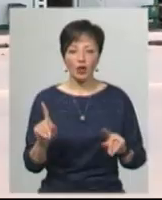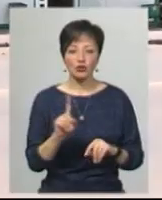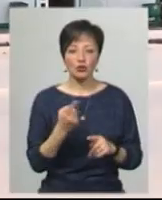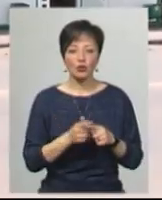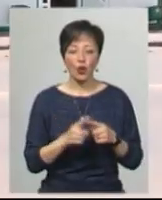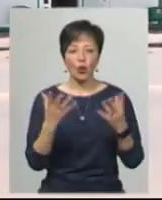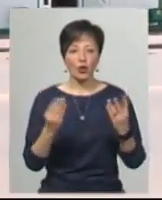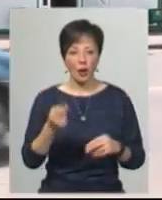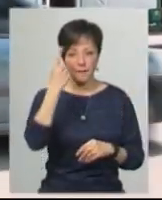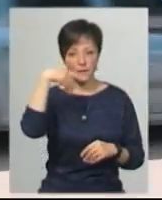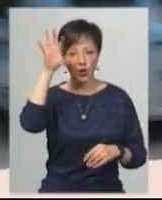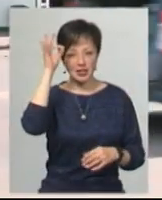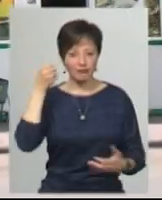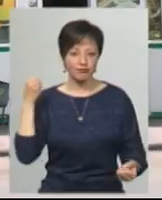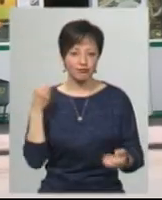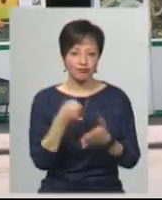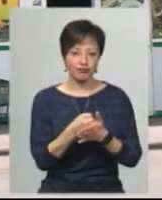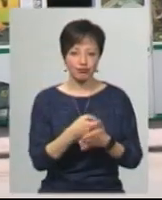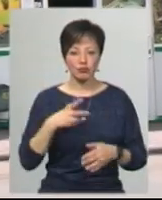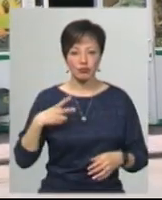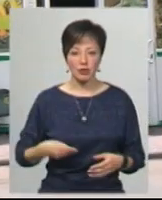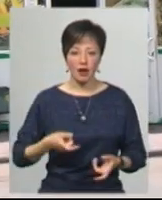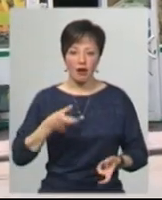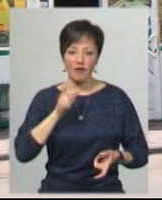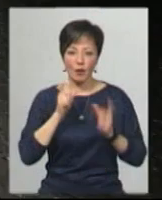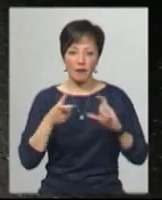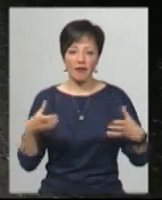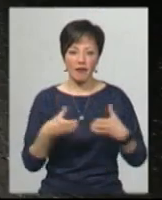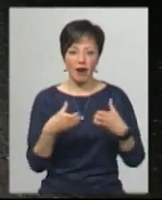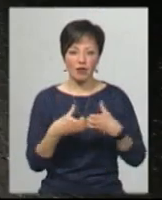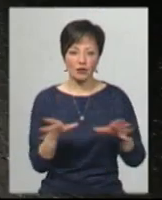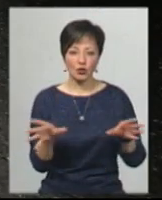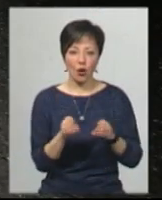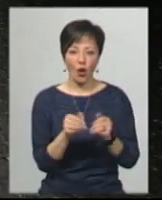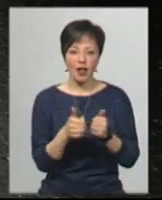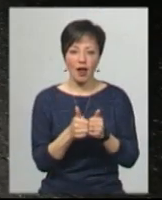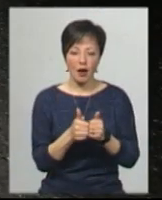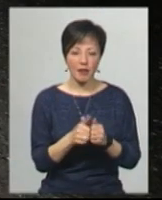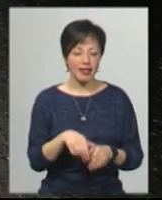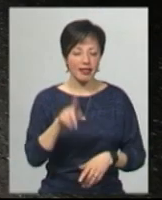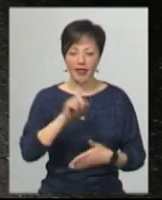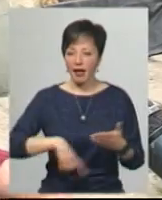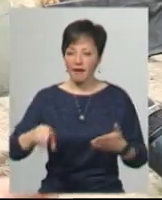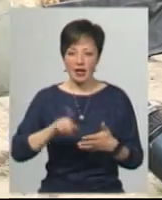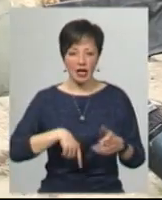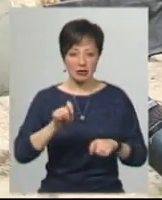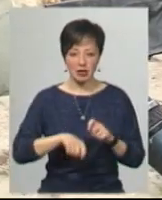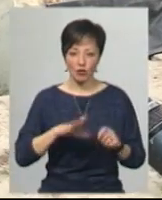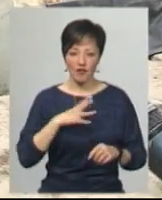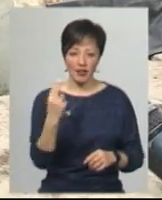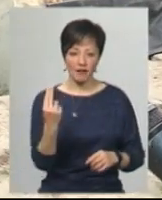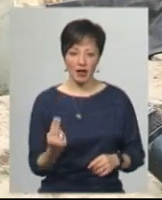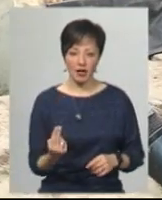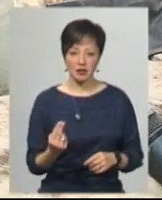того дня поліцейський, який збив його доньку, випивав з колегами. Він не вірить висновкам експертизи, що той був тверезим. Люди